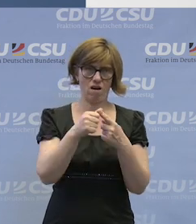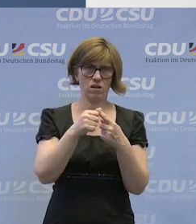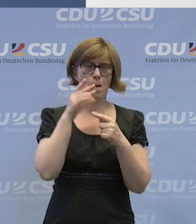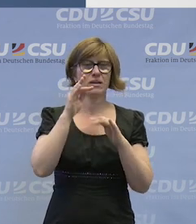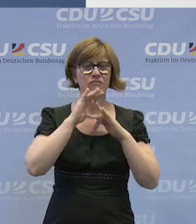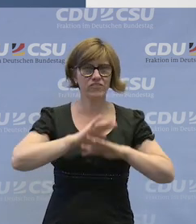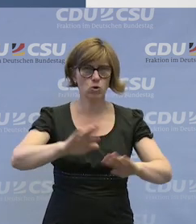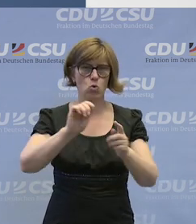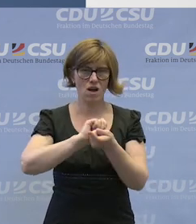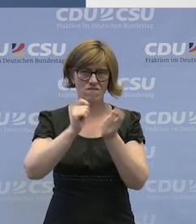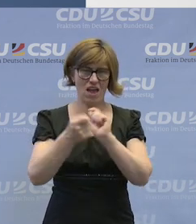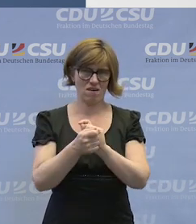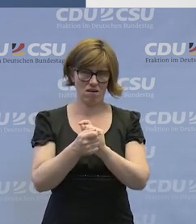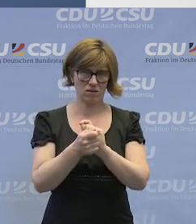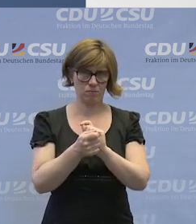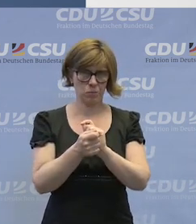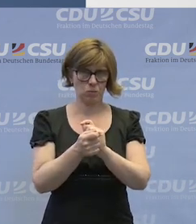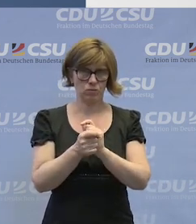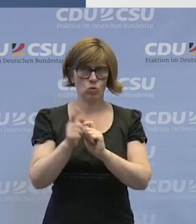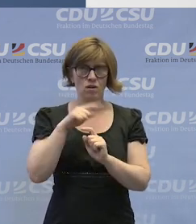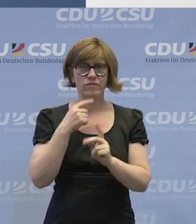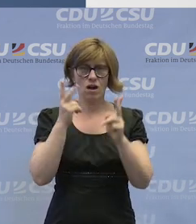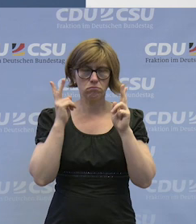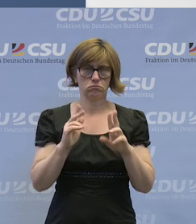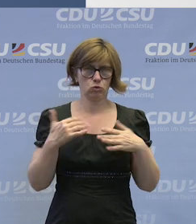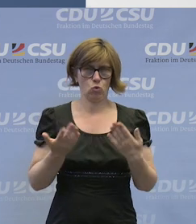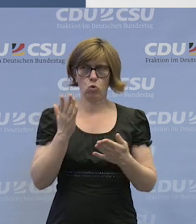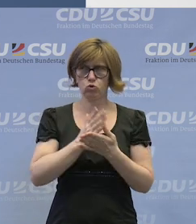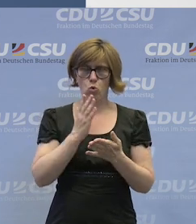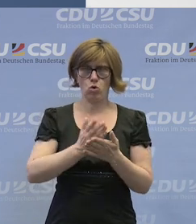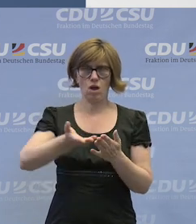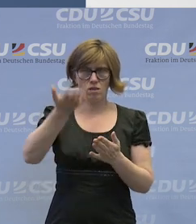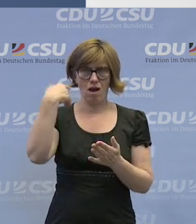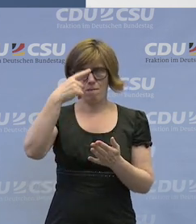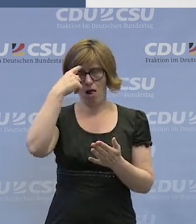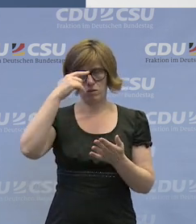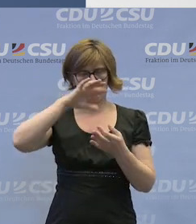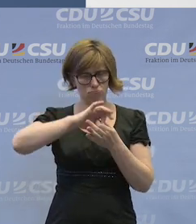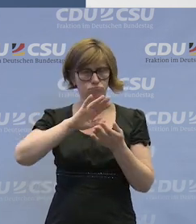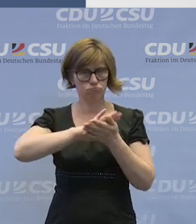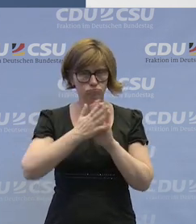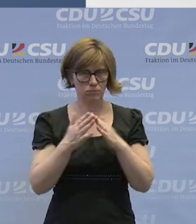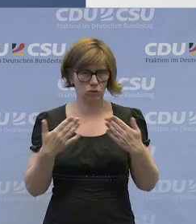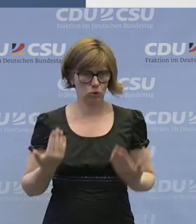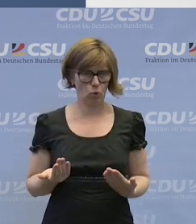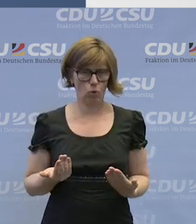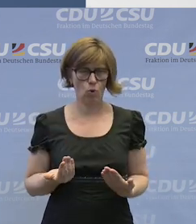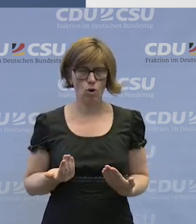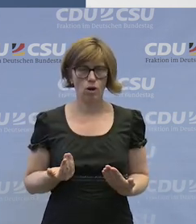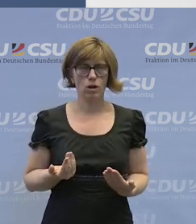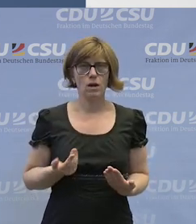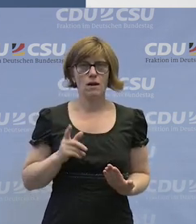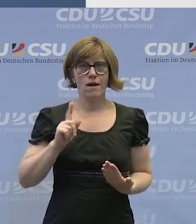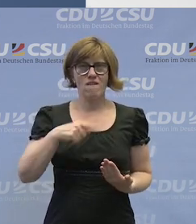Mitwirken verändert. Und wir sind uns schon damals darüber einig gewesen, dass nur